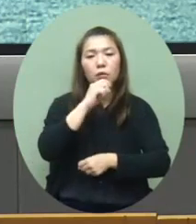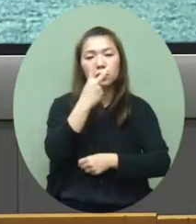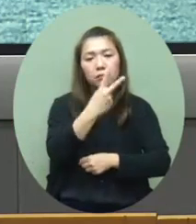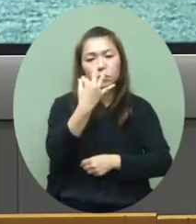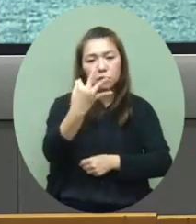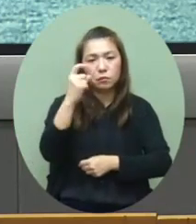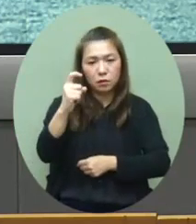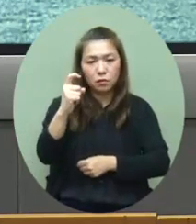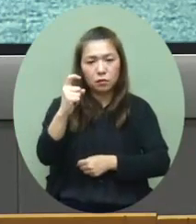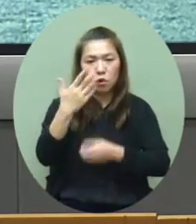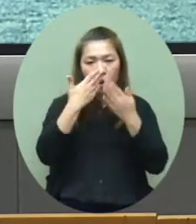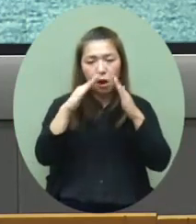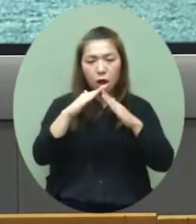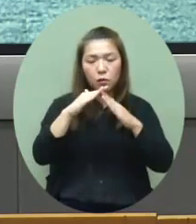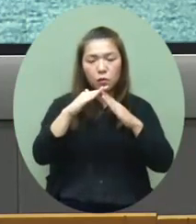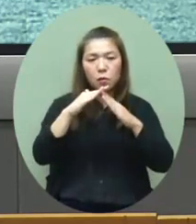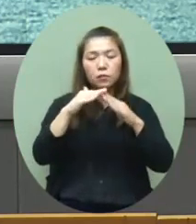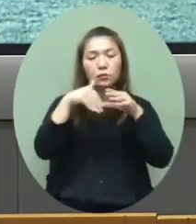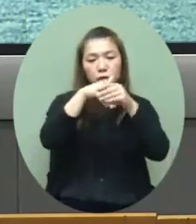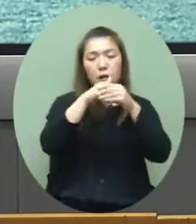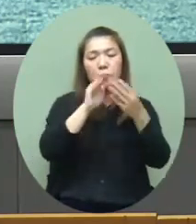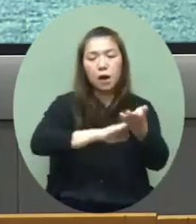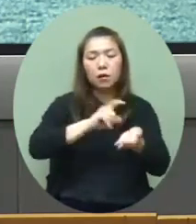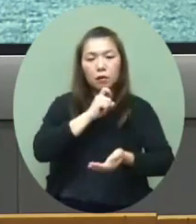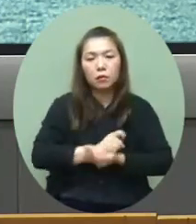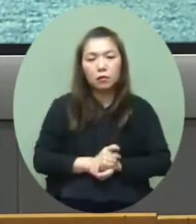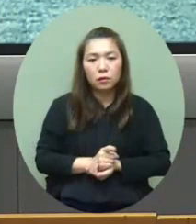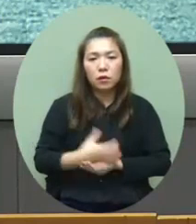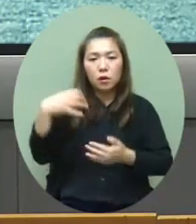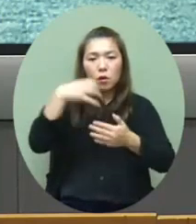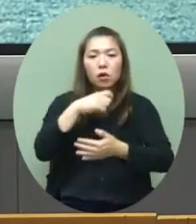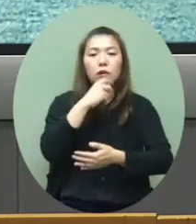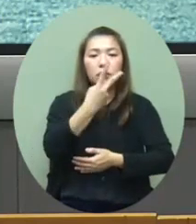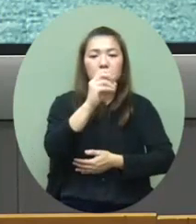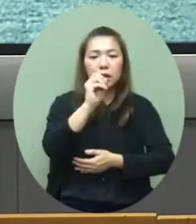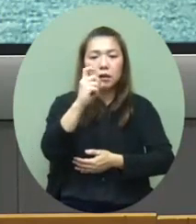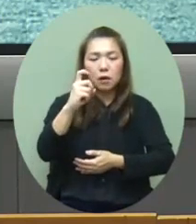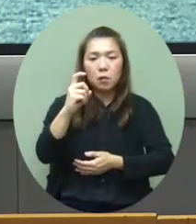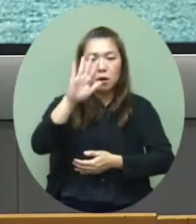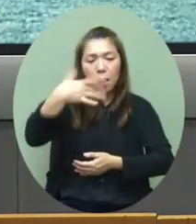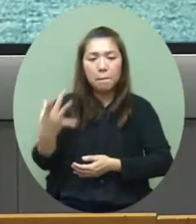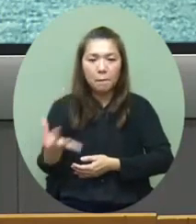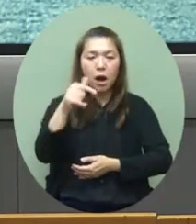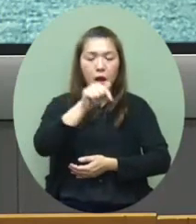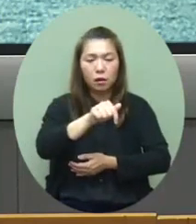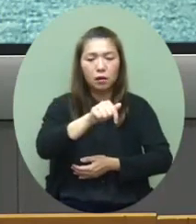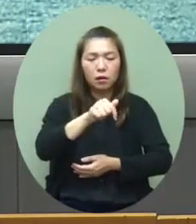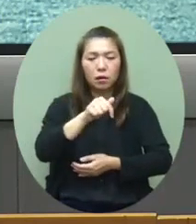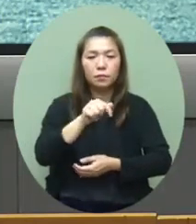9宗学校的个案这里就是来自209个学校